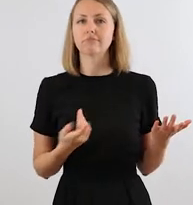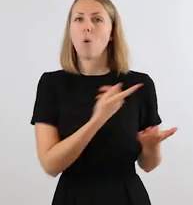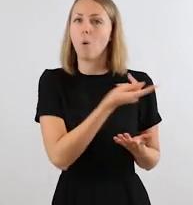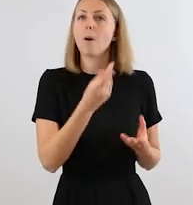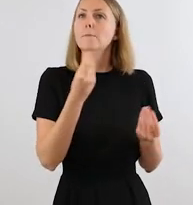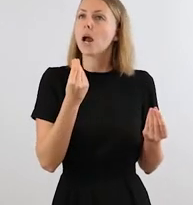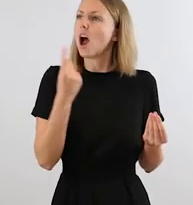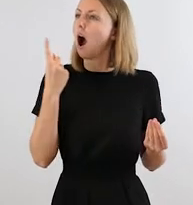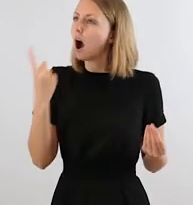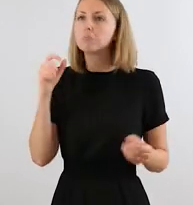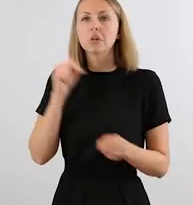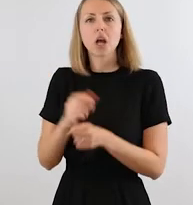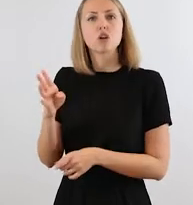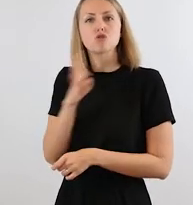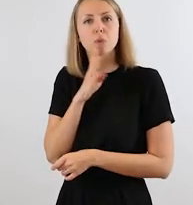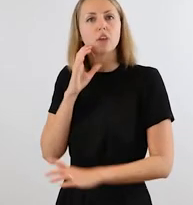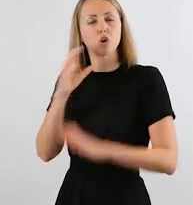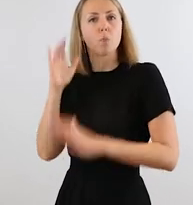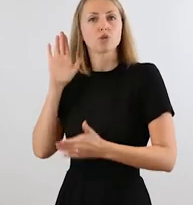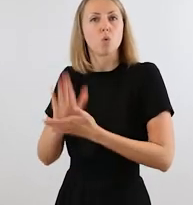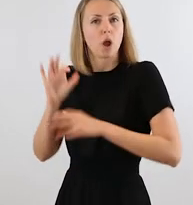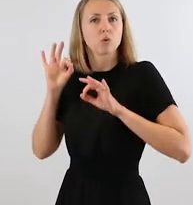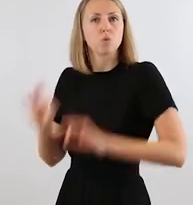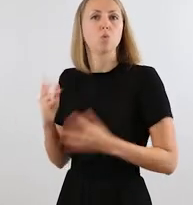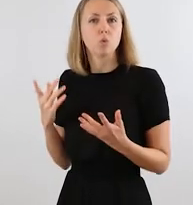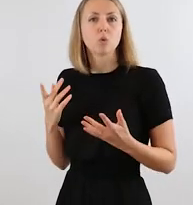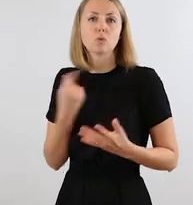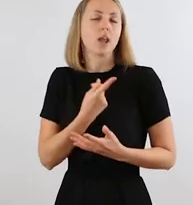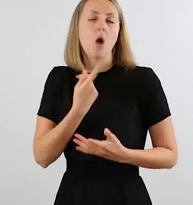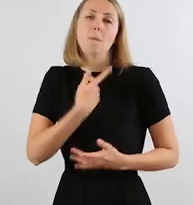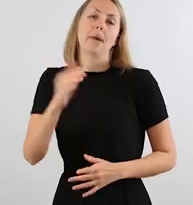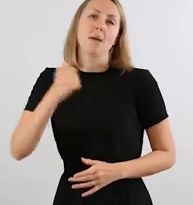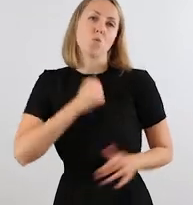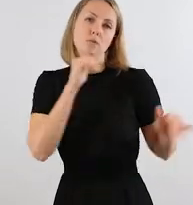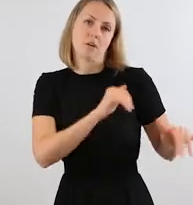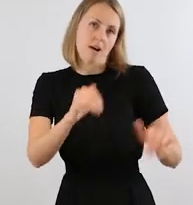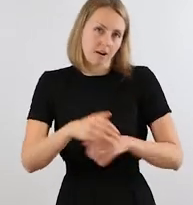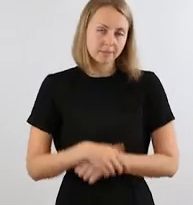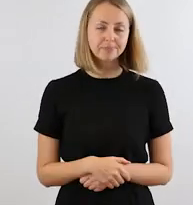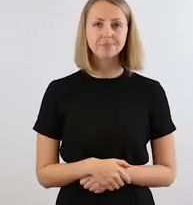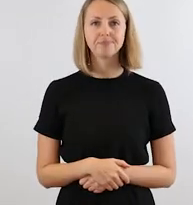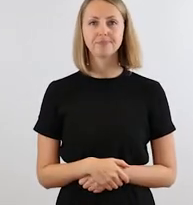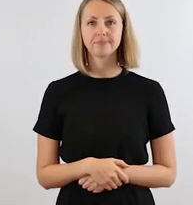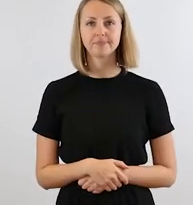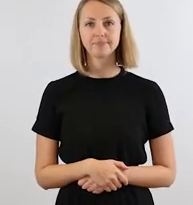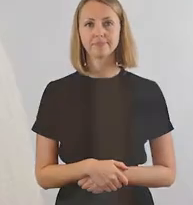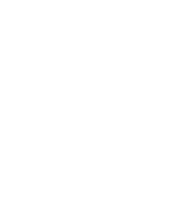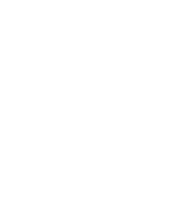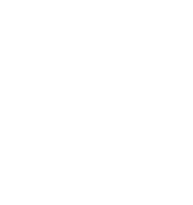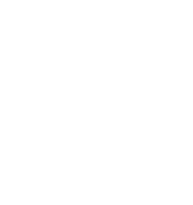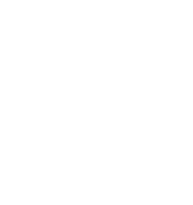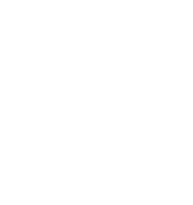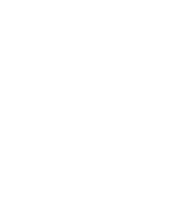mir erzählt, dass die dann einfach alle gemerkt haben, die kann ganz normal reden und dann trauen wir uns das vielleicht